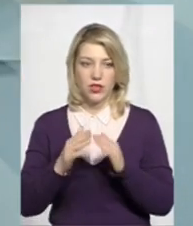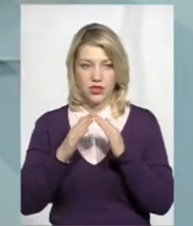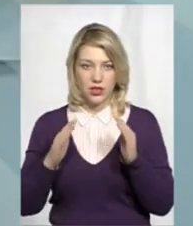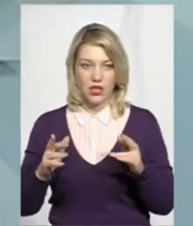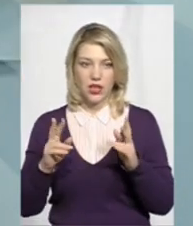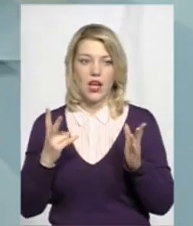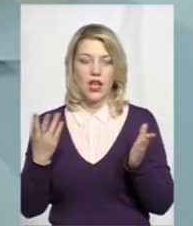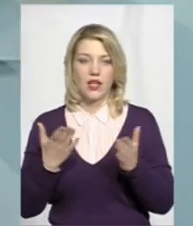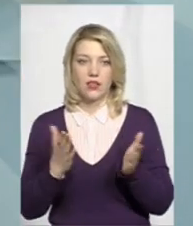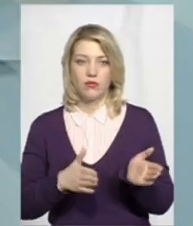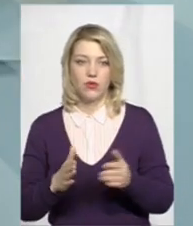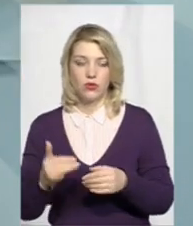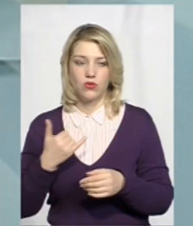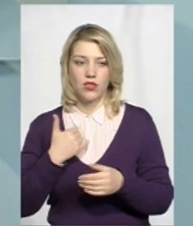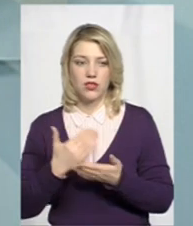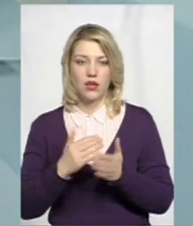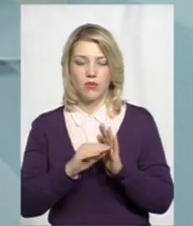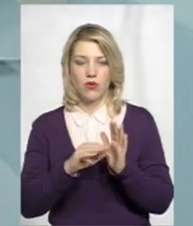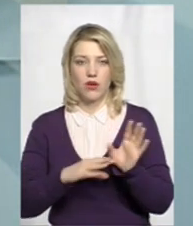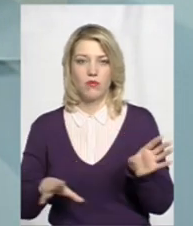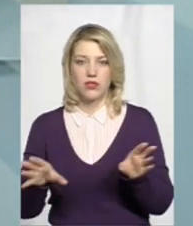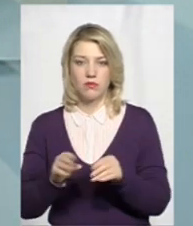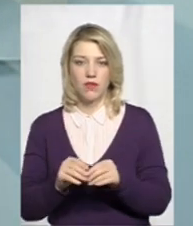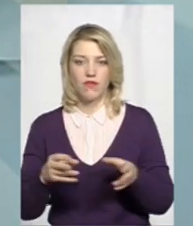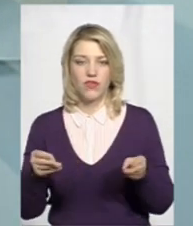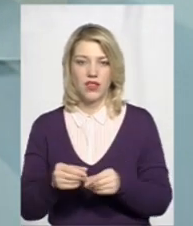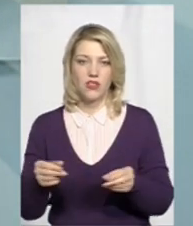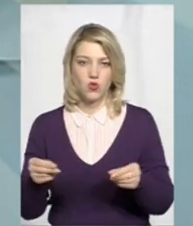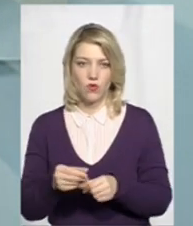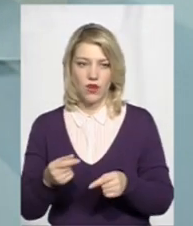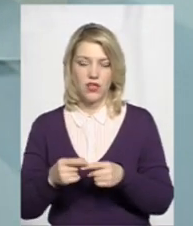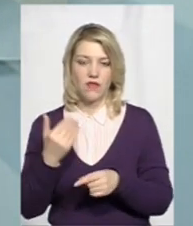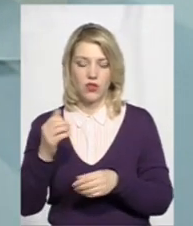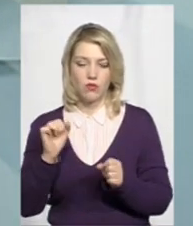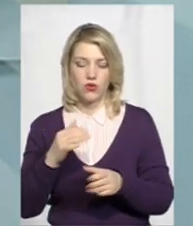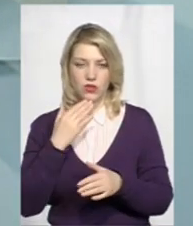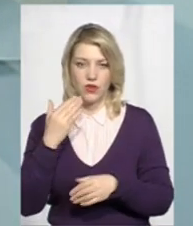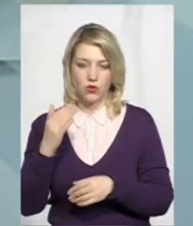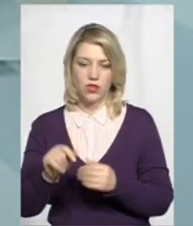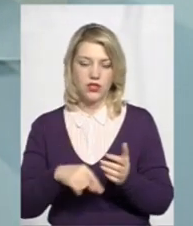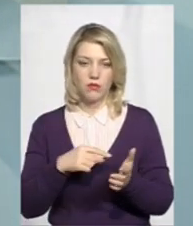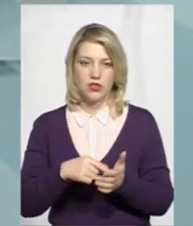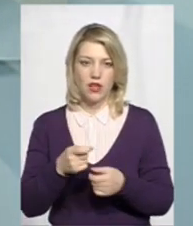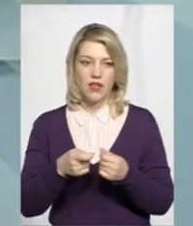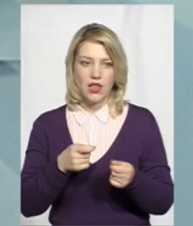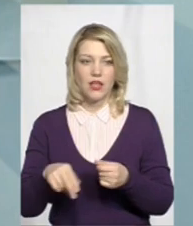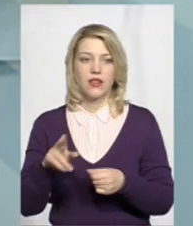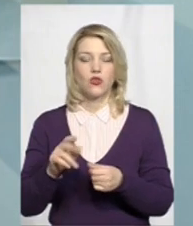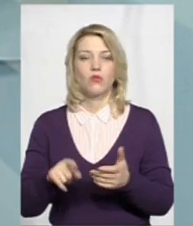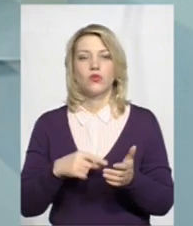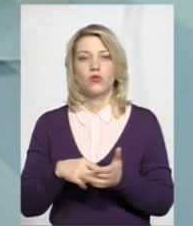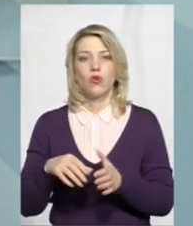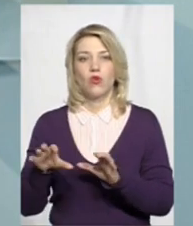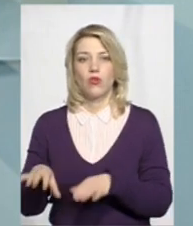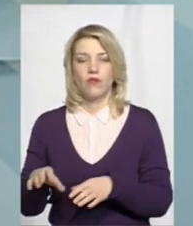яким порядком. У нас є програма співфінансування, те, що я говорила, вони можуть звернутися до міської влади, до міського